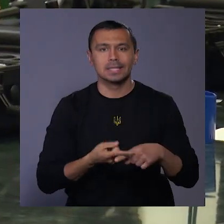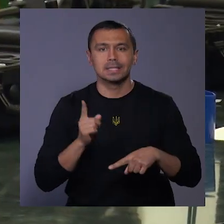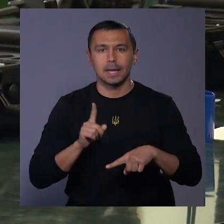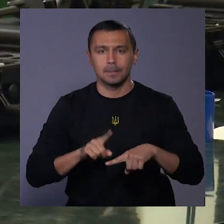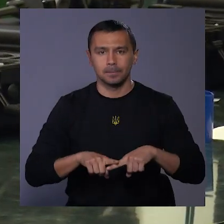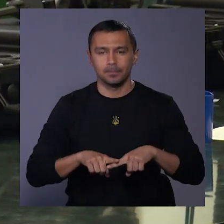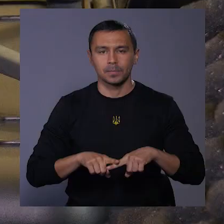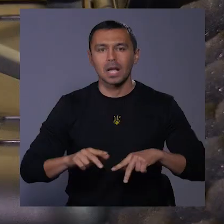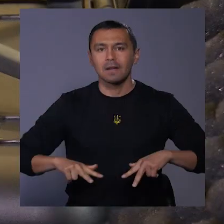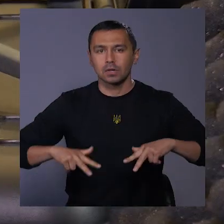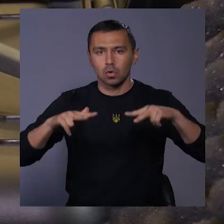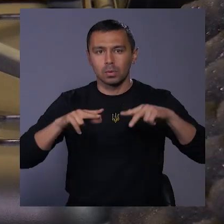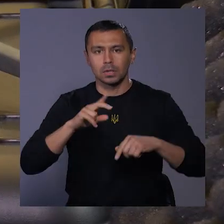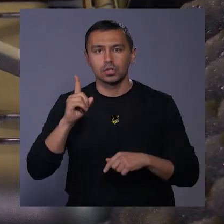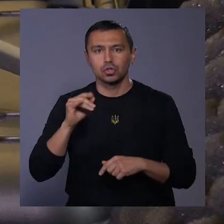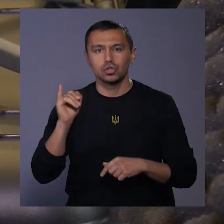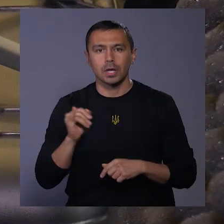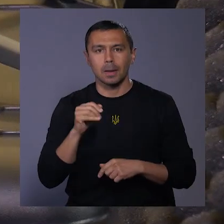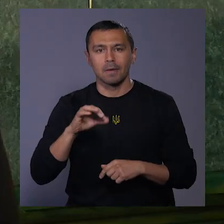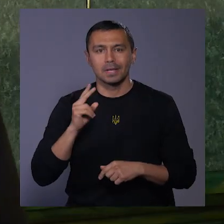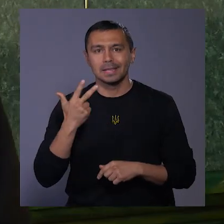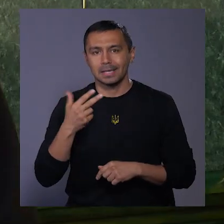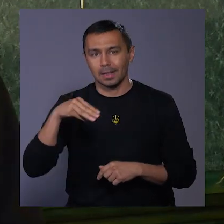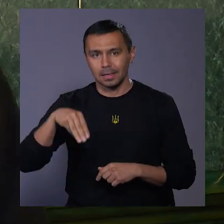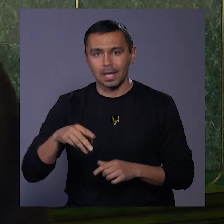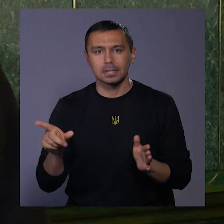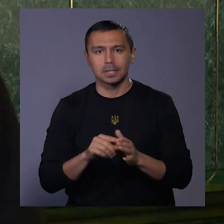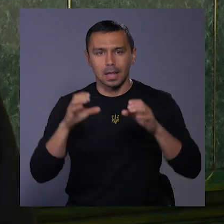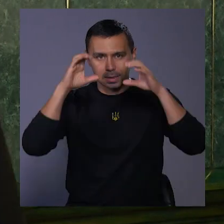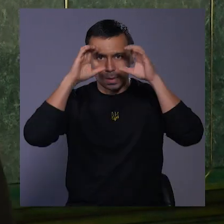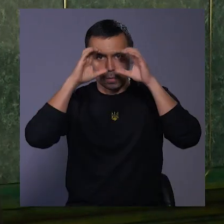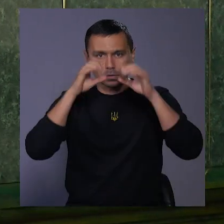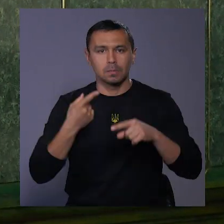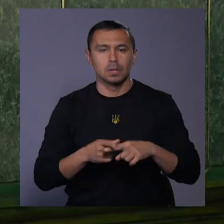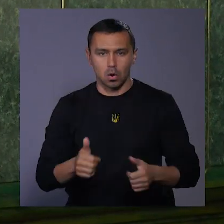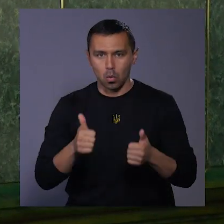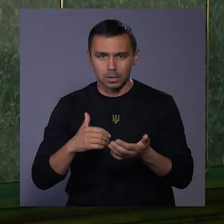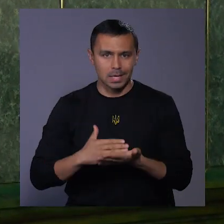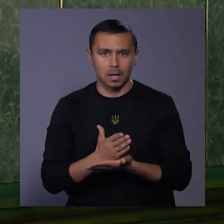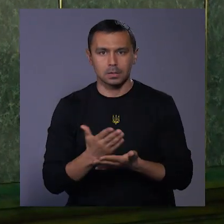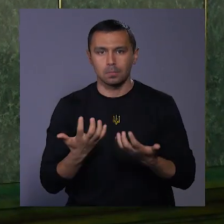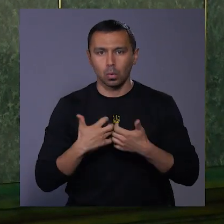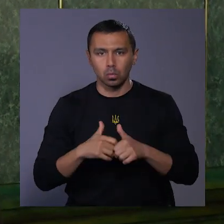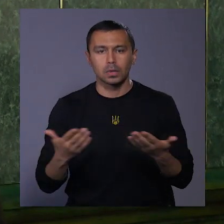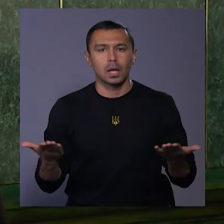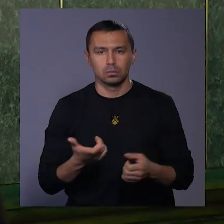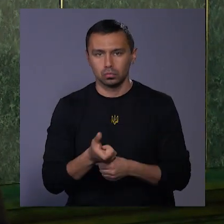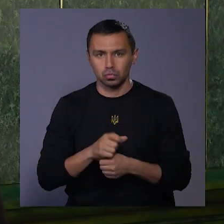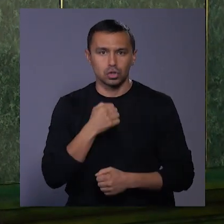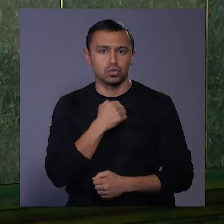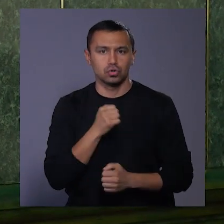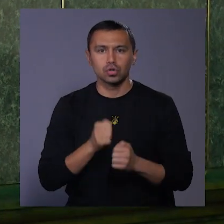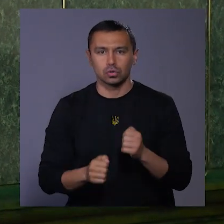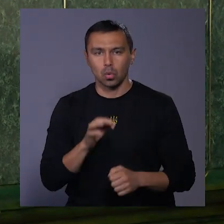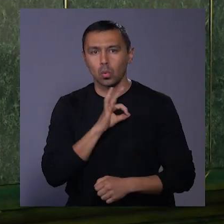квадрокоптер DJI Mavic 3T з тепловізором. Це хороший якісний продукт, яким дуже часто